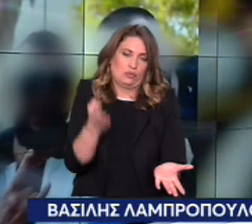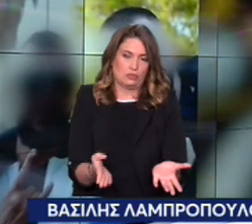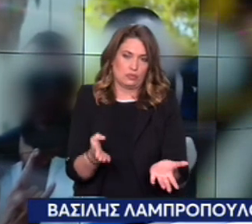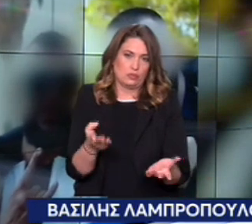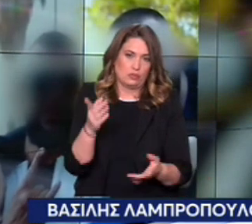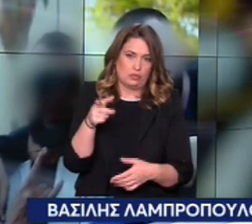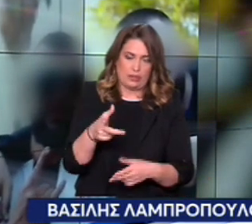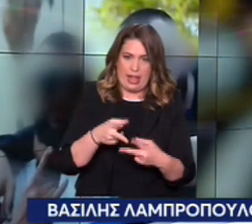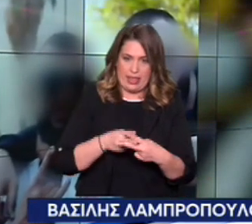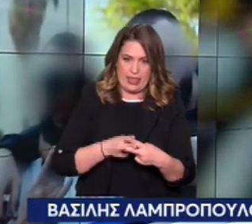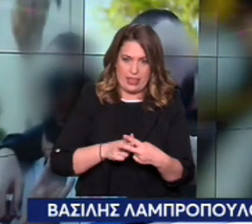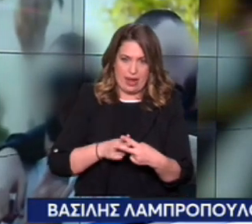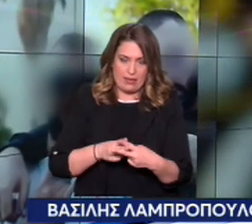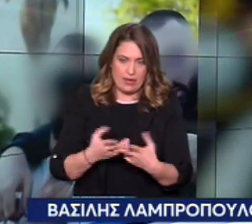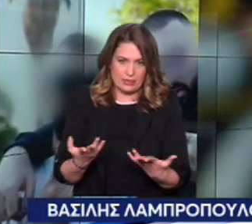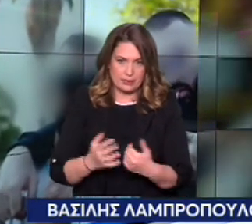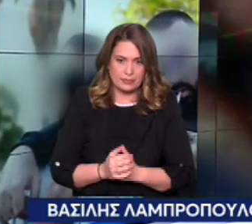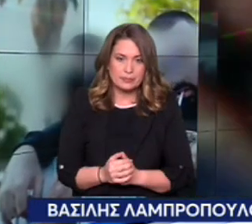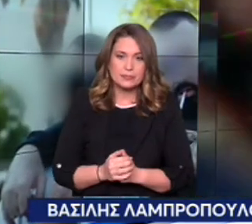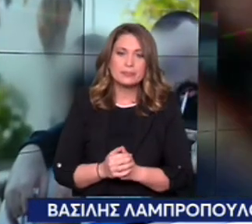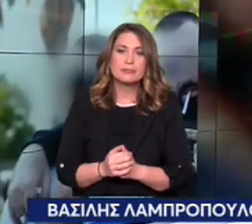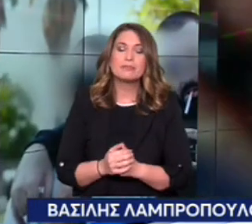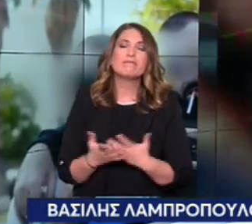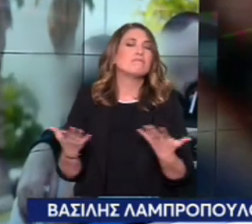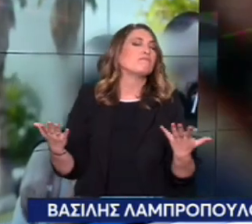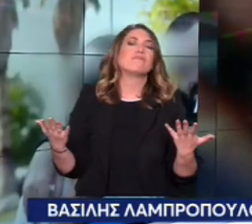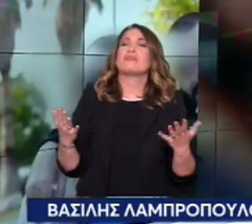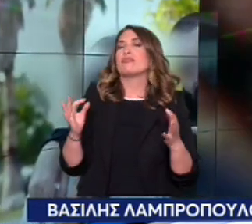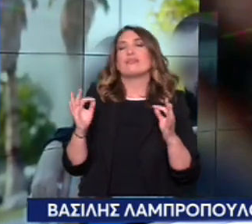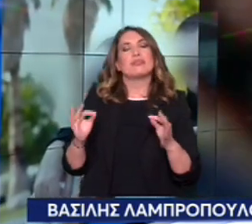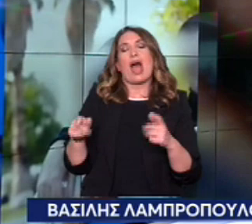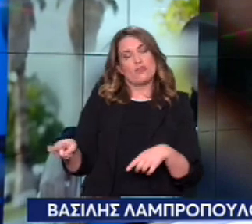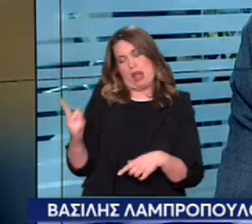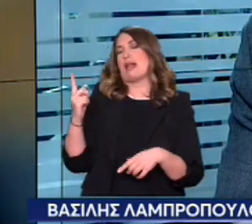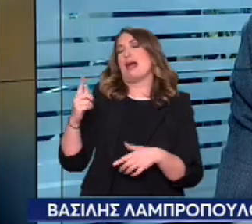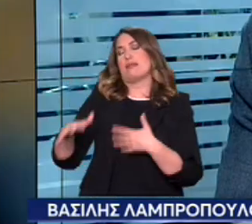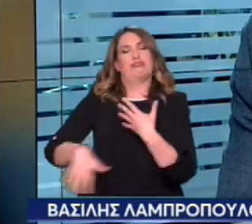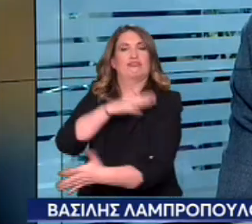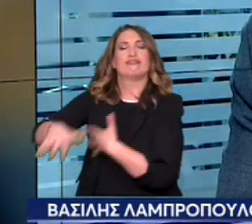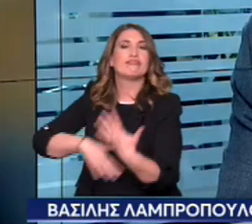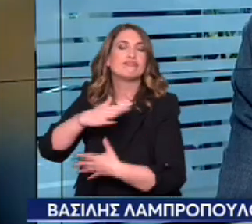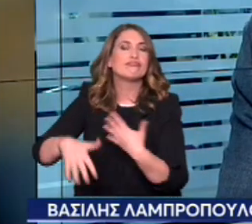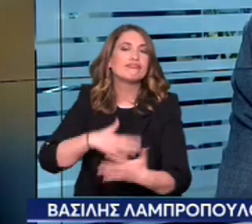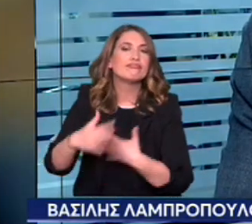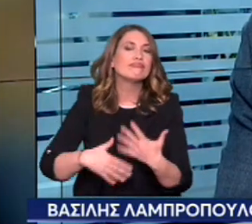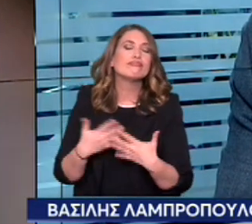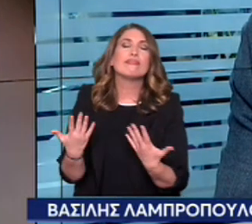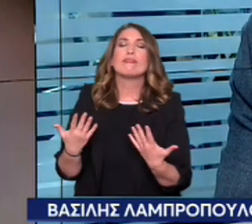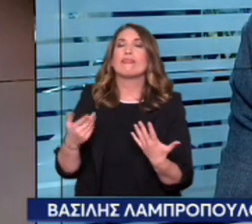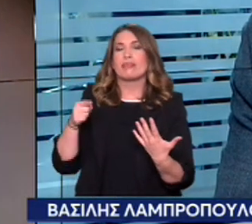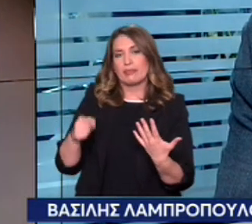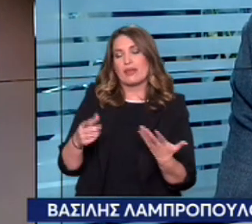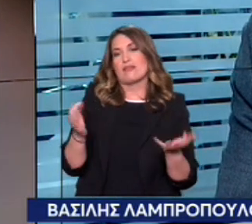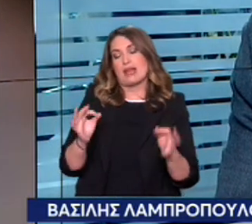άτυχο Και μετά το βάλαν όλες τα πόδια. Κοιτάξτε τώρα. Μετά έγιναν διάφορα επεισόδια, έφυγαν οι μένοι, ήρθαν κάποιοι άλλοι, έπεσαν κάποιοι πυροβολισμοί, η